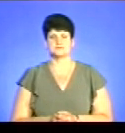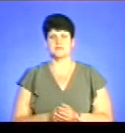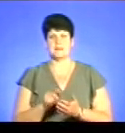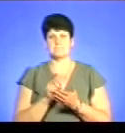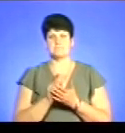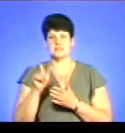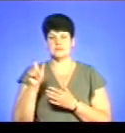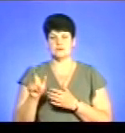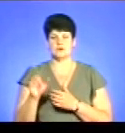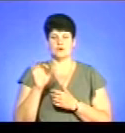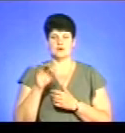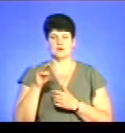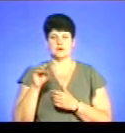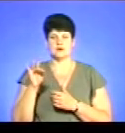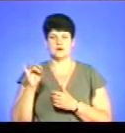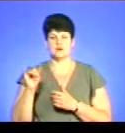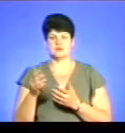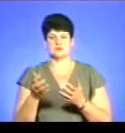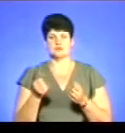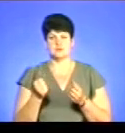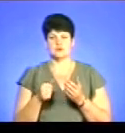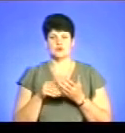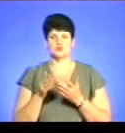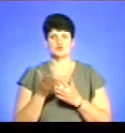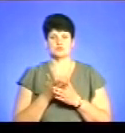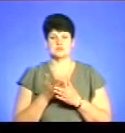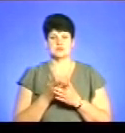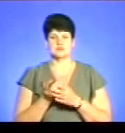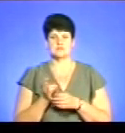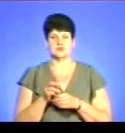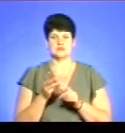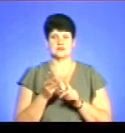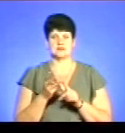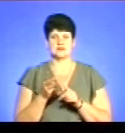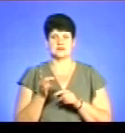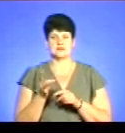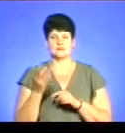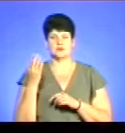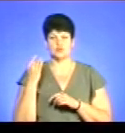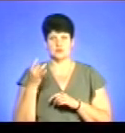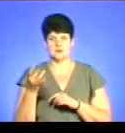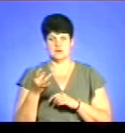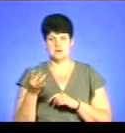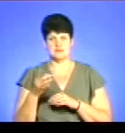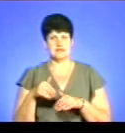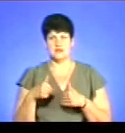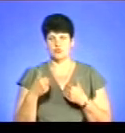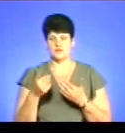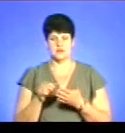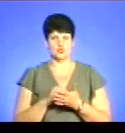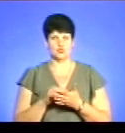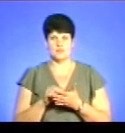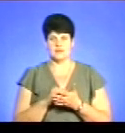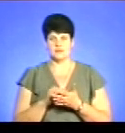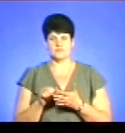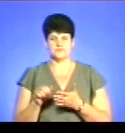Пенсіонерка Ольга Терешко за отриманням субсидії звернулася втретє. Минулий раз не подавала документи,